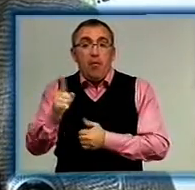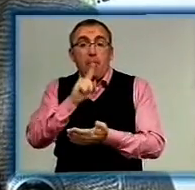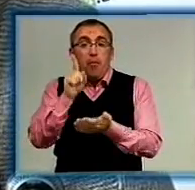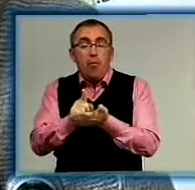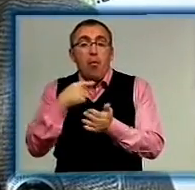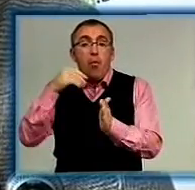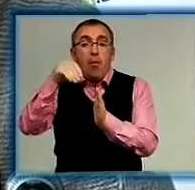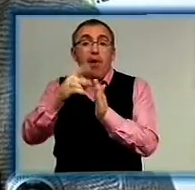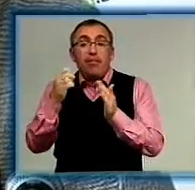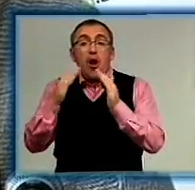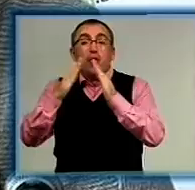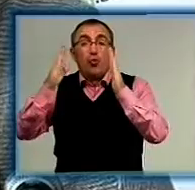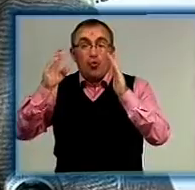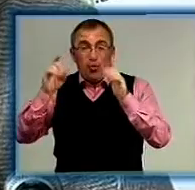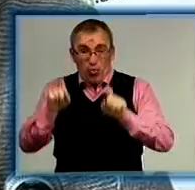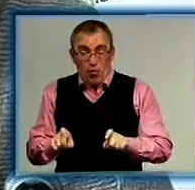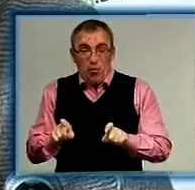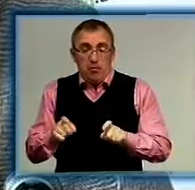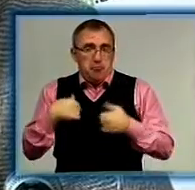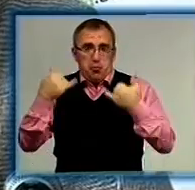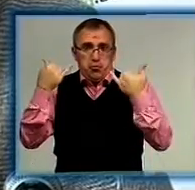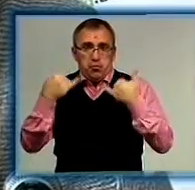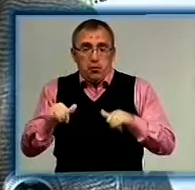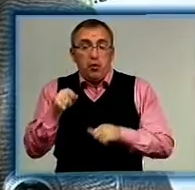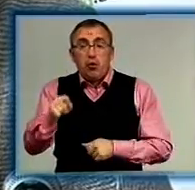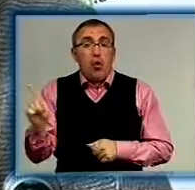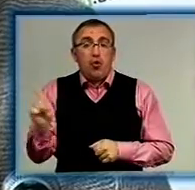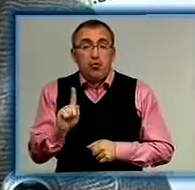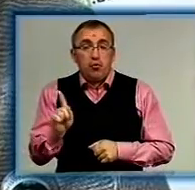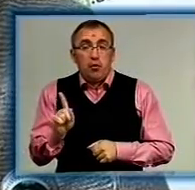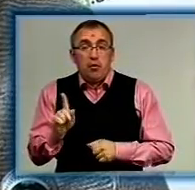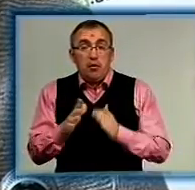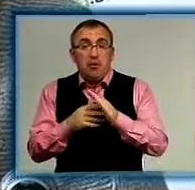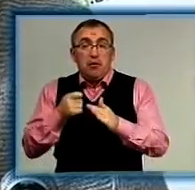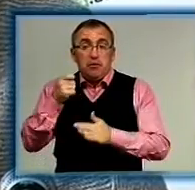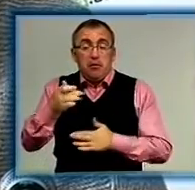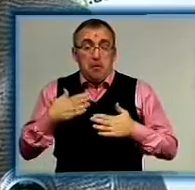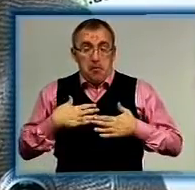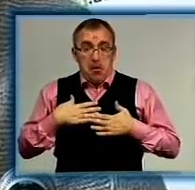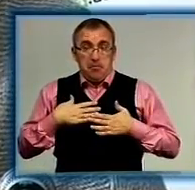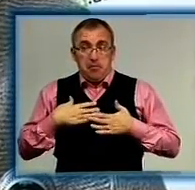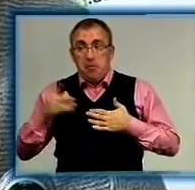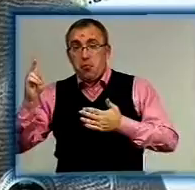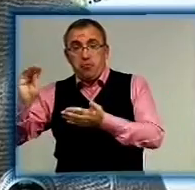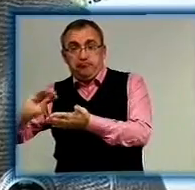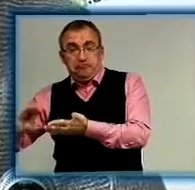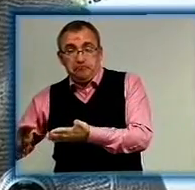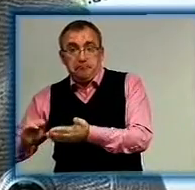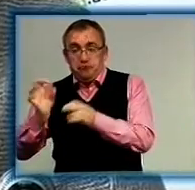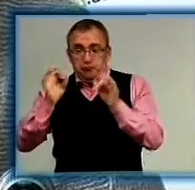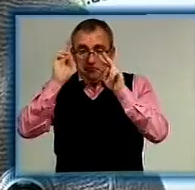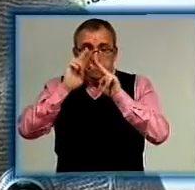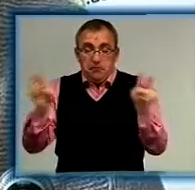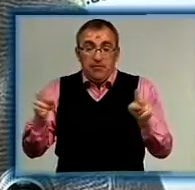голосувати на дому. Вона дуже здивувалась, що заява за неї написана. Вона нічого не знає.